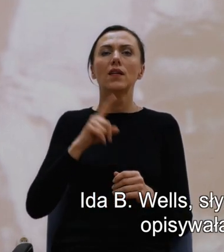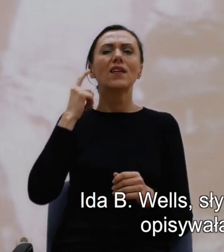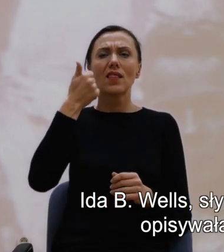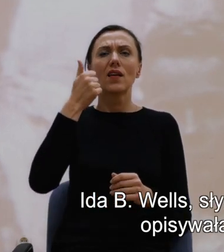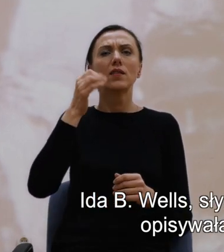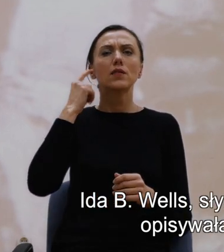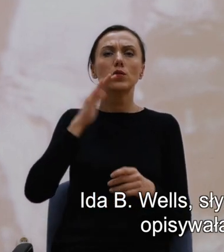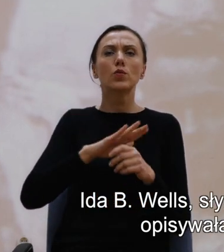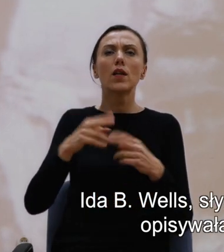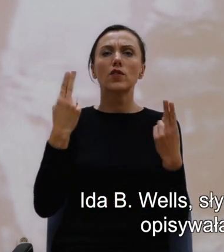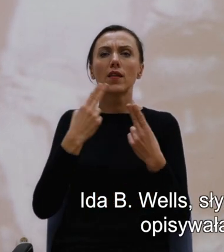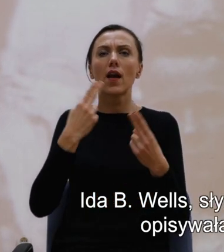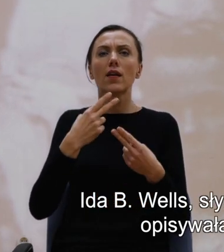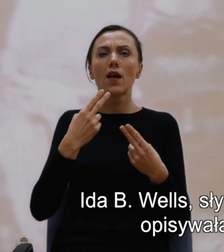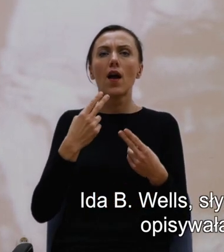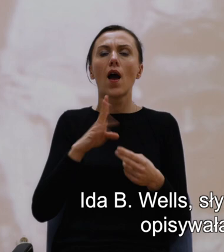dziennikarka amerykańska,